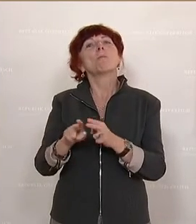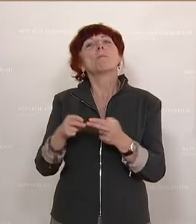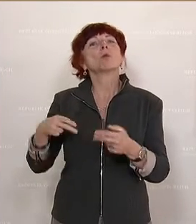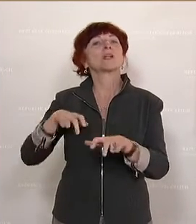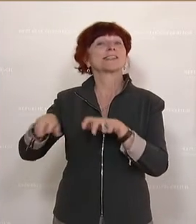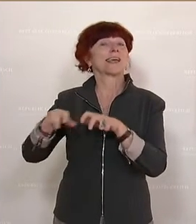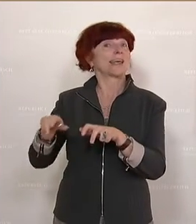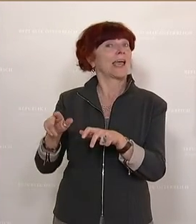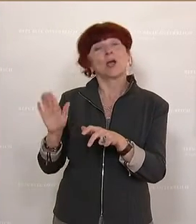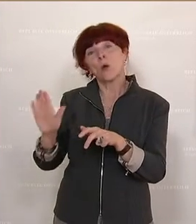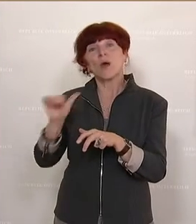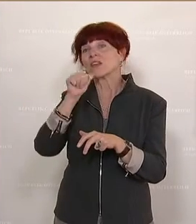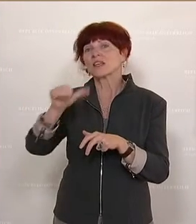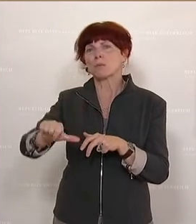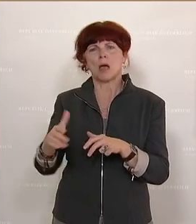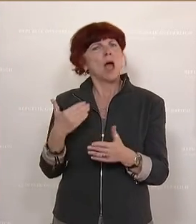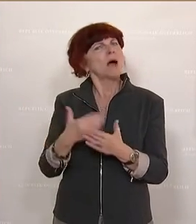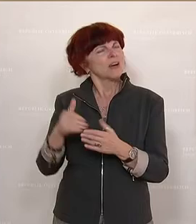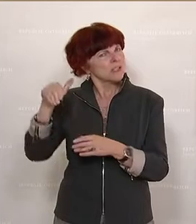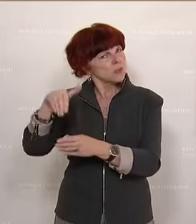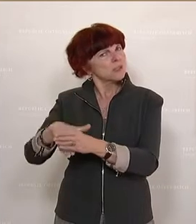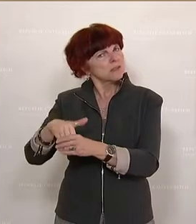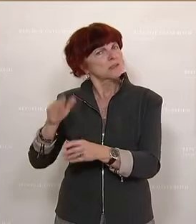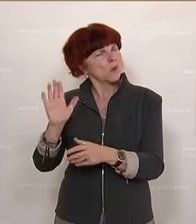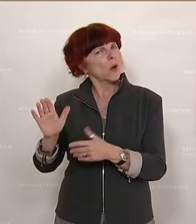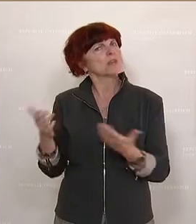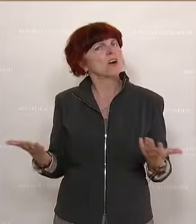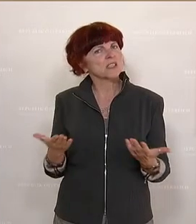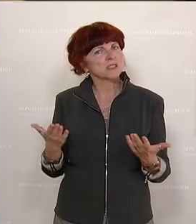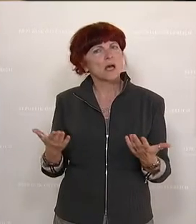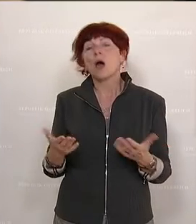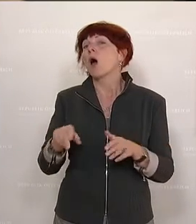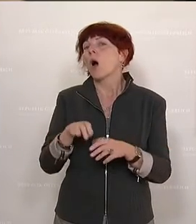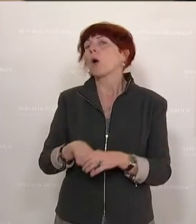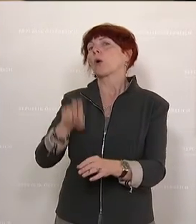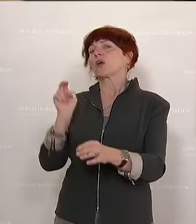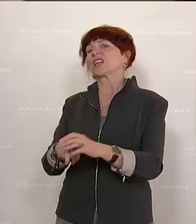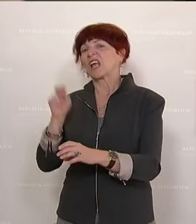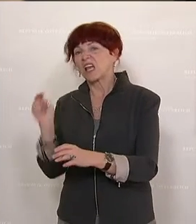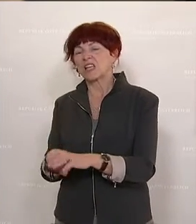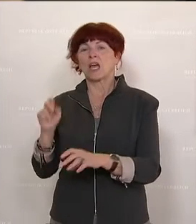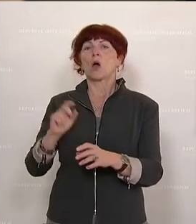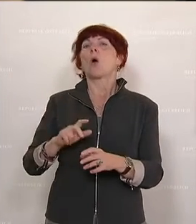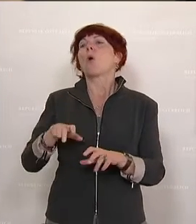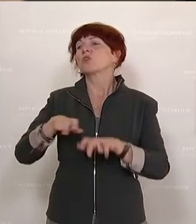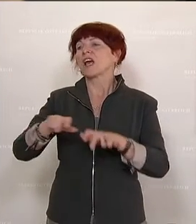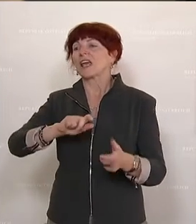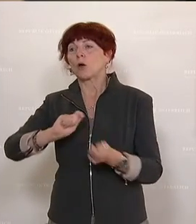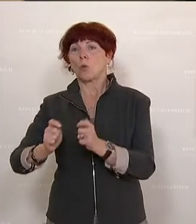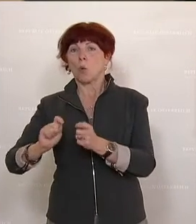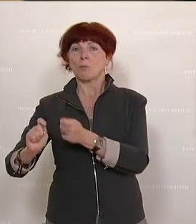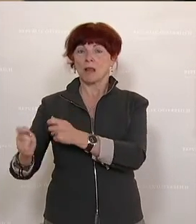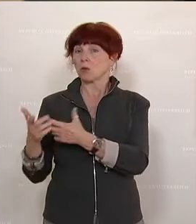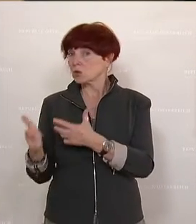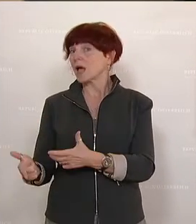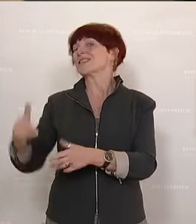der Bundesregierung fällt, haben wir heute schon gehört, das sind Rücktritte und Regierungsumbildungen. Das reicht, das ist